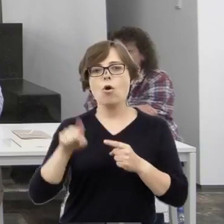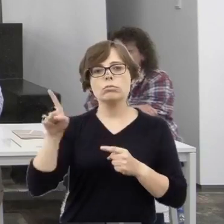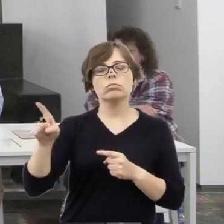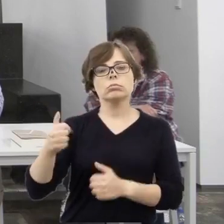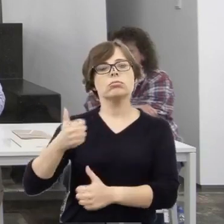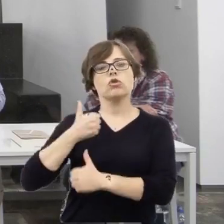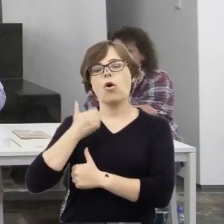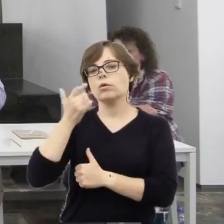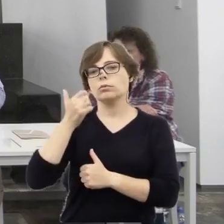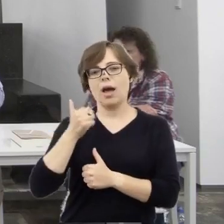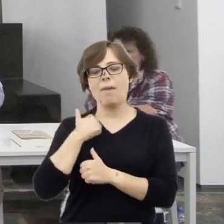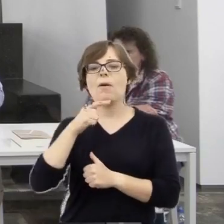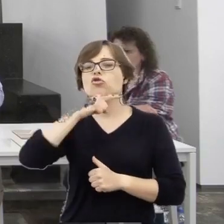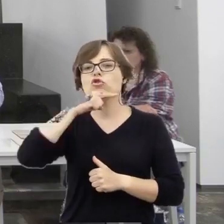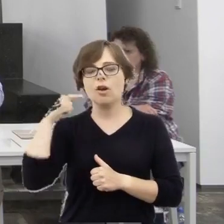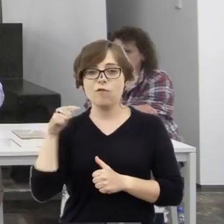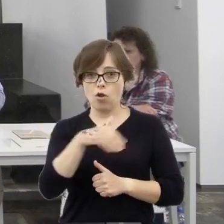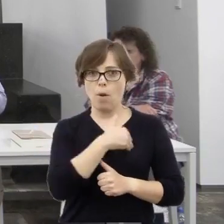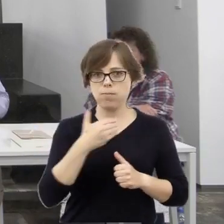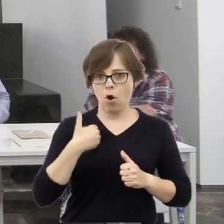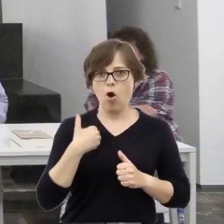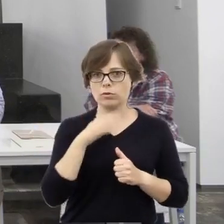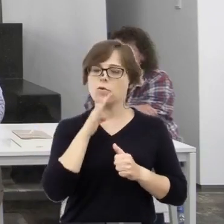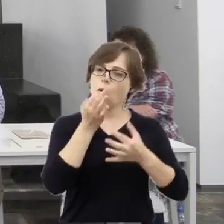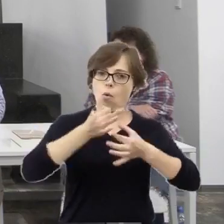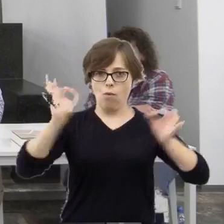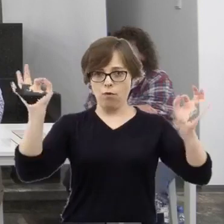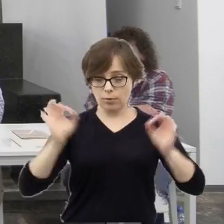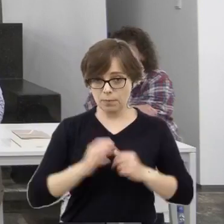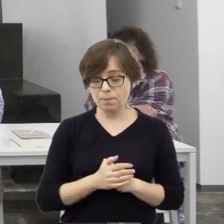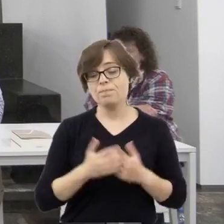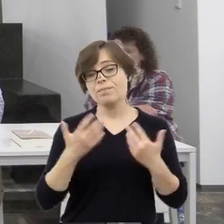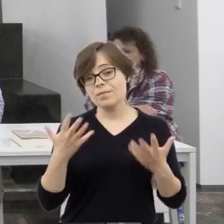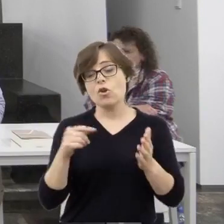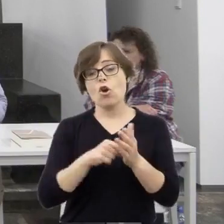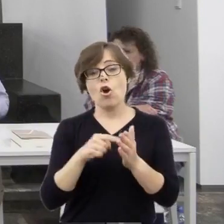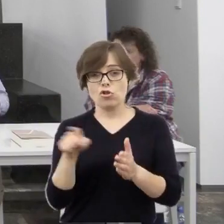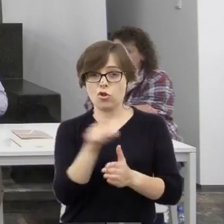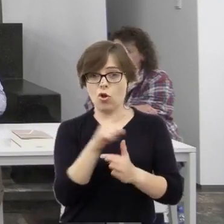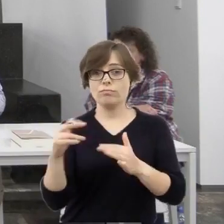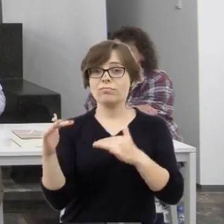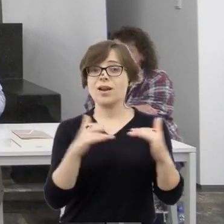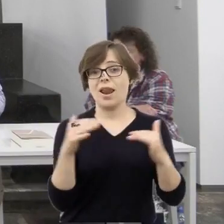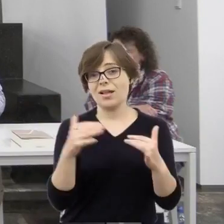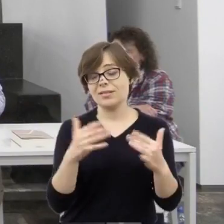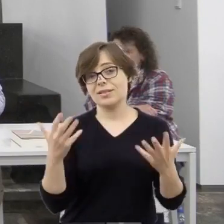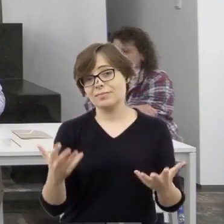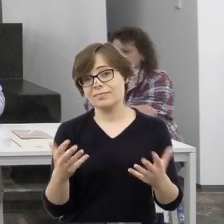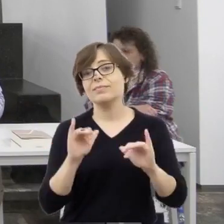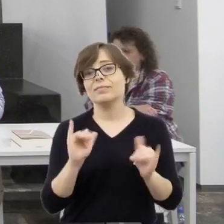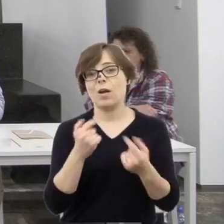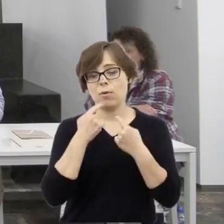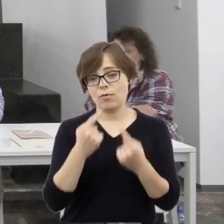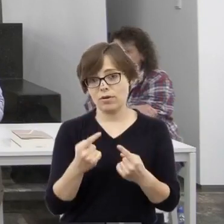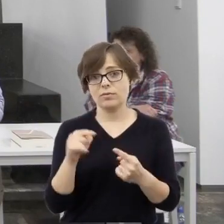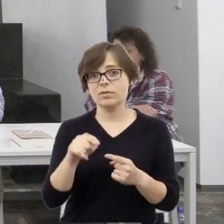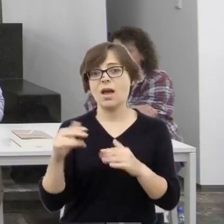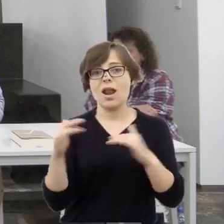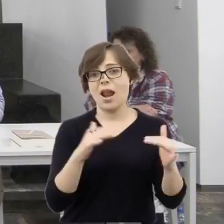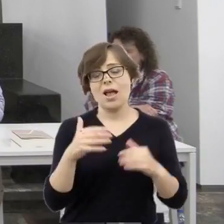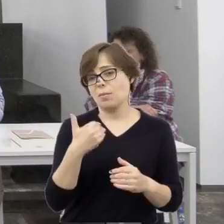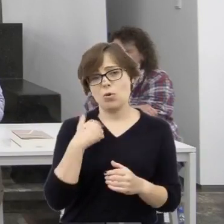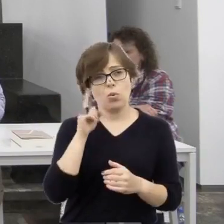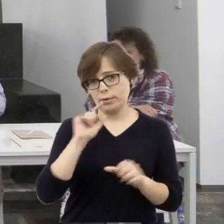Armię Czerwoną, gdybyśmy musieli scharakteryzować te stosunki jednym słowem, to musielibyśmy powiedzieć, że były one zupełnie